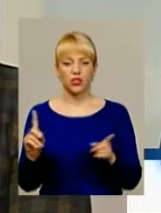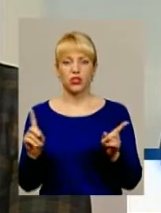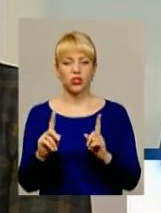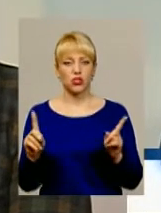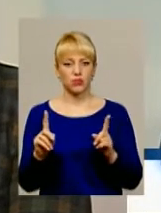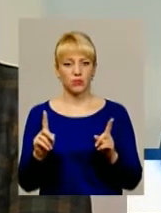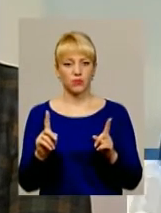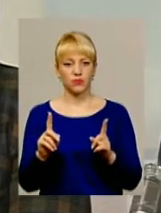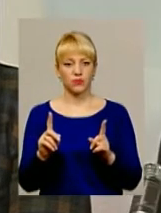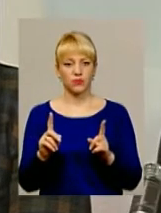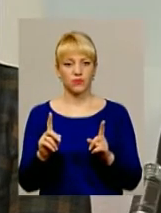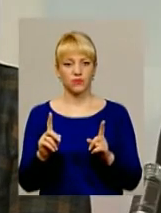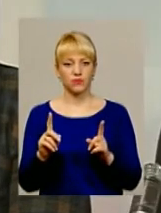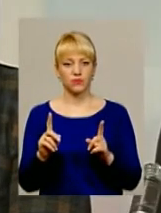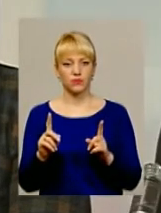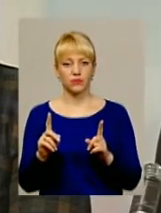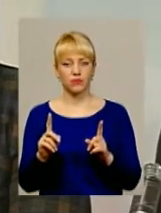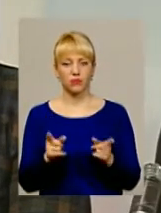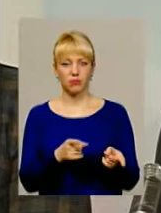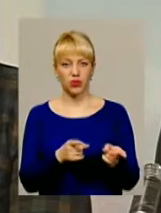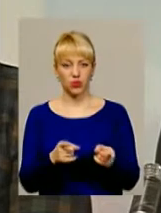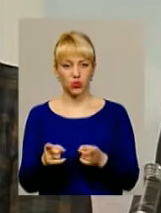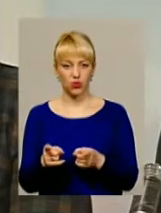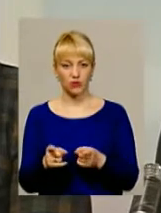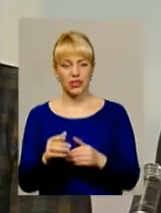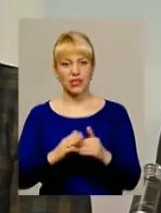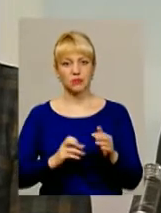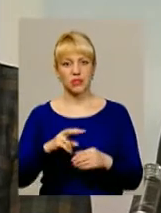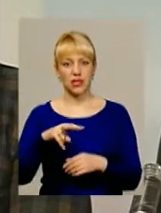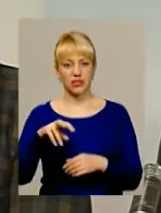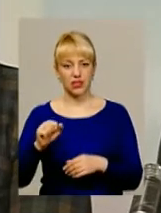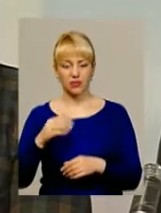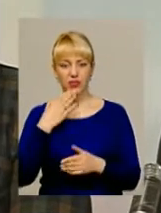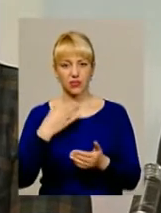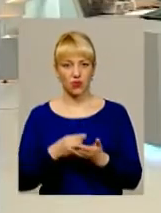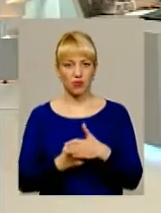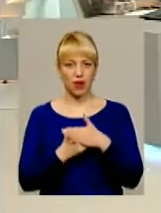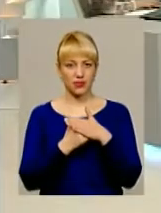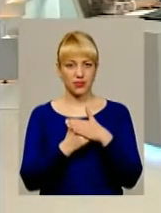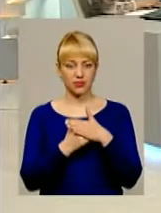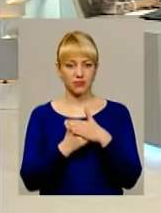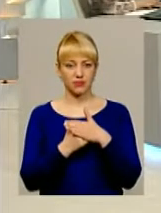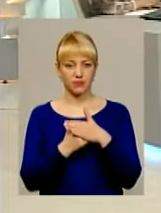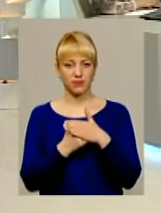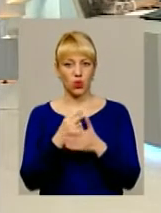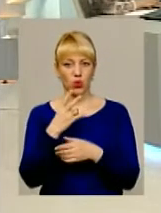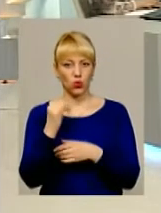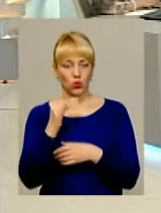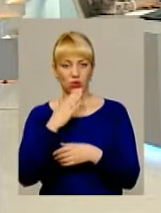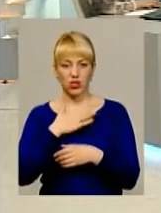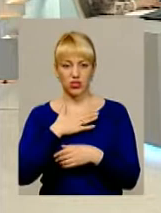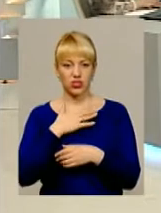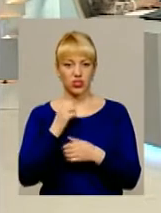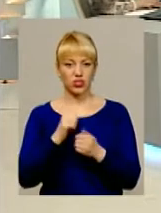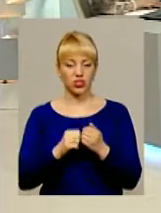підготовити спеціаліста, допустим, на своїй базі, ну, наш час